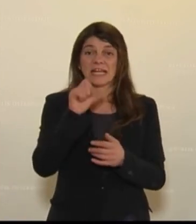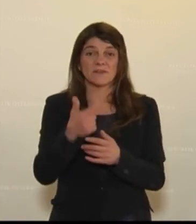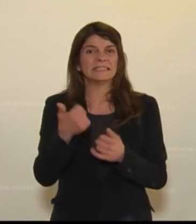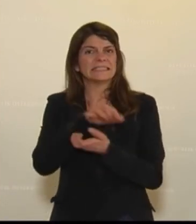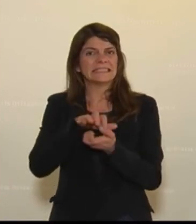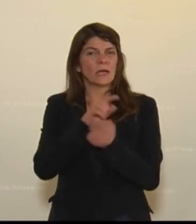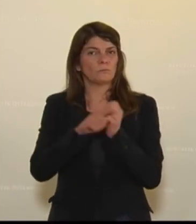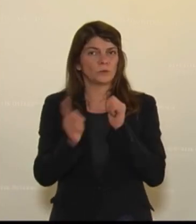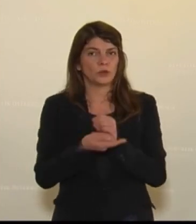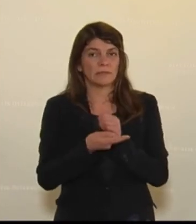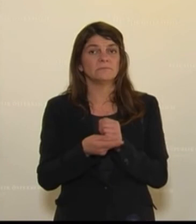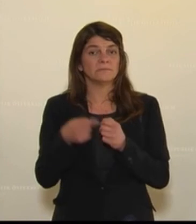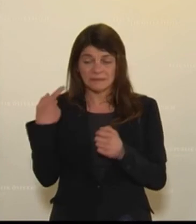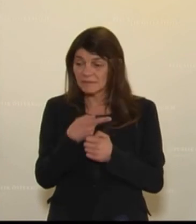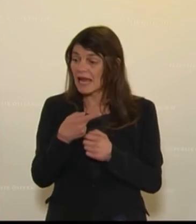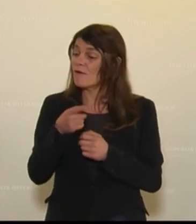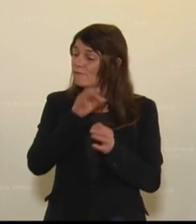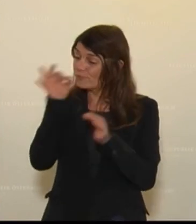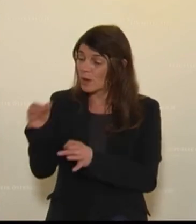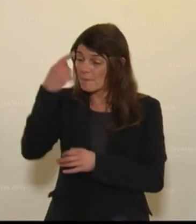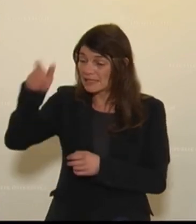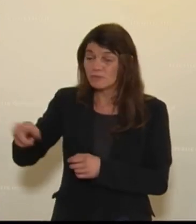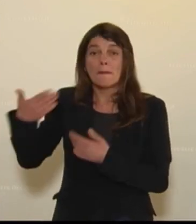Krisenbudget, das denen Menschen, die die Krise am stärksten spüren, auch tatsächlich hilft.